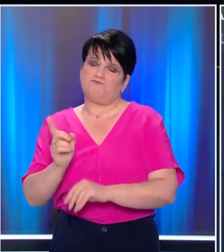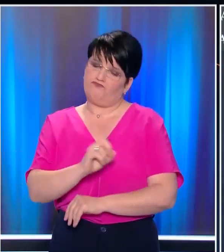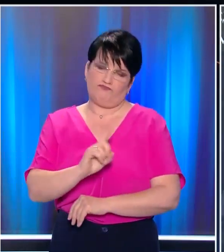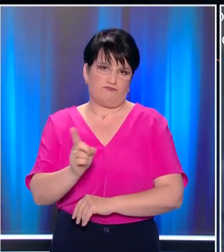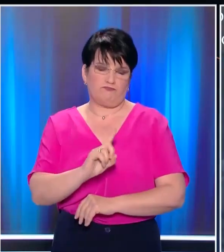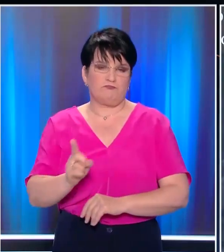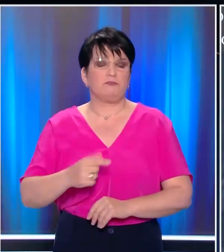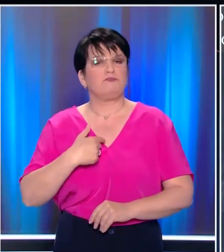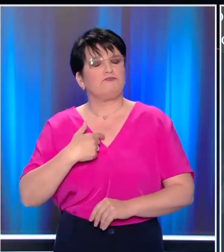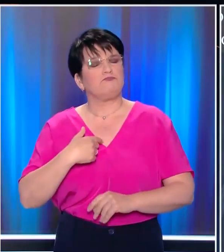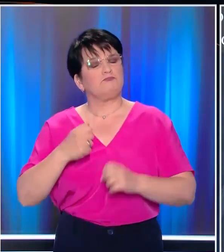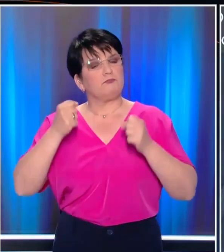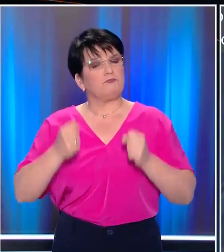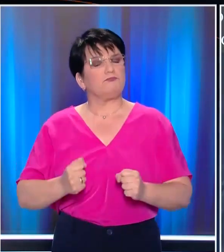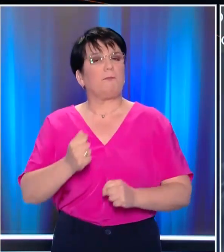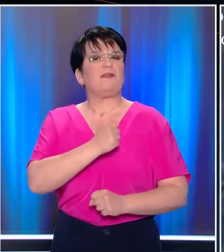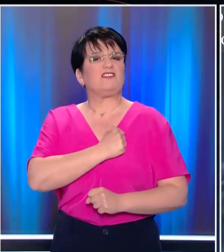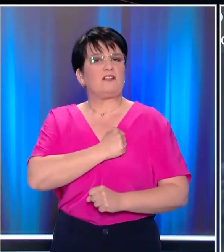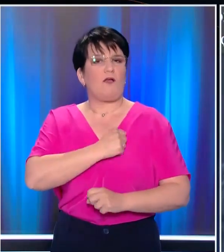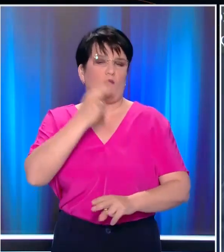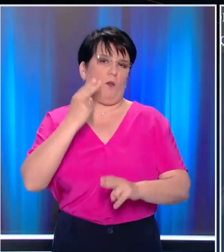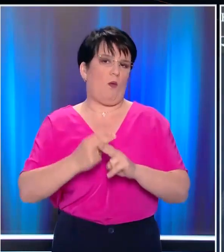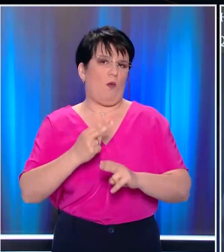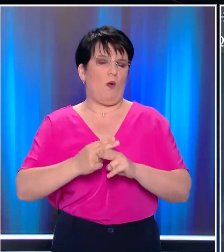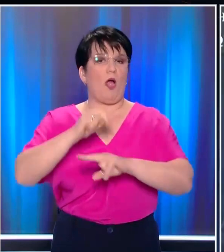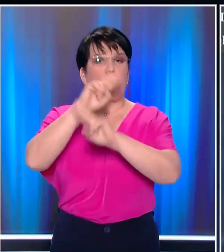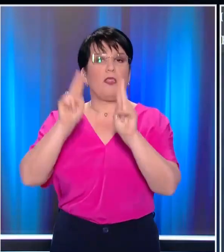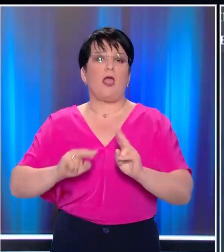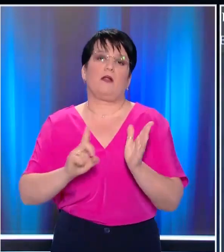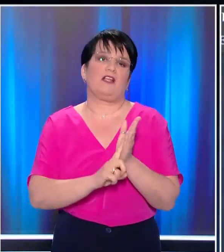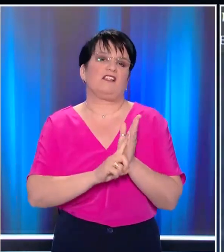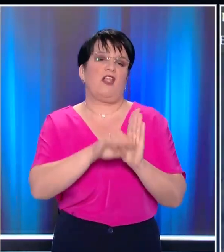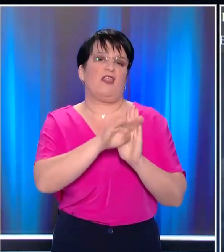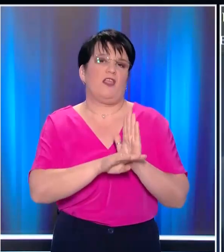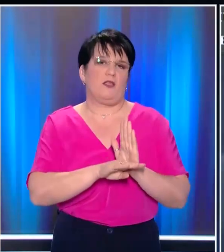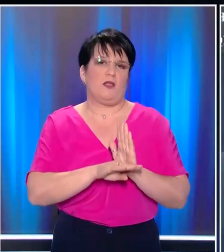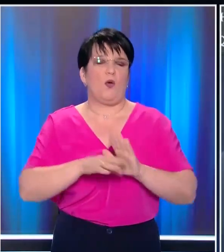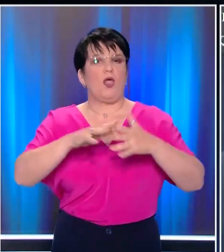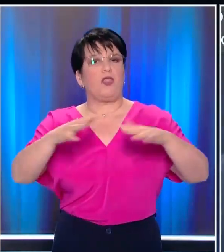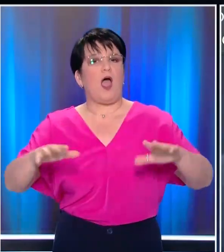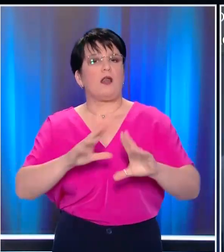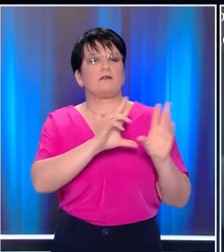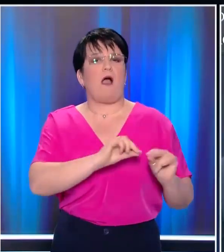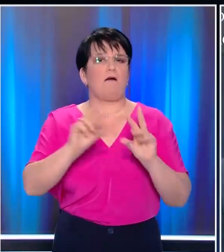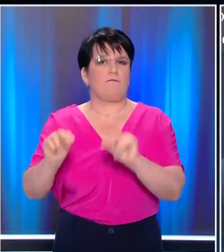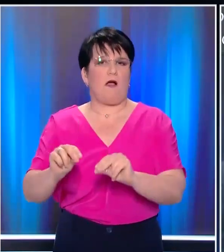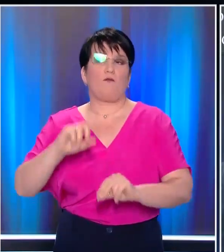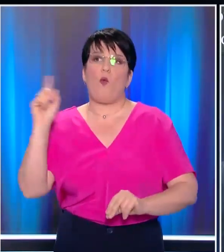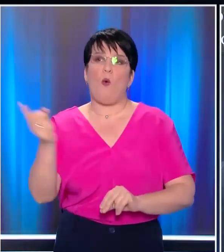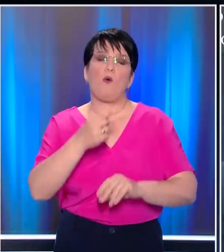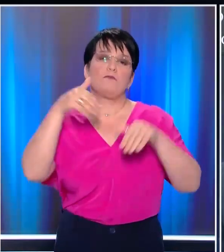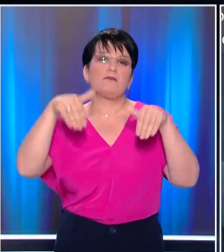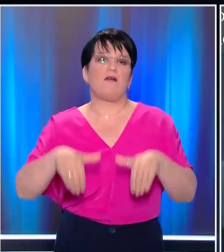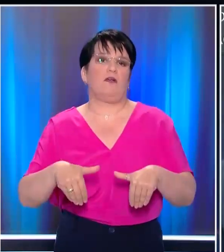Εμείς έχουμε μια θέση πολύ βασική, το διεθνές δίκαιο και το δίκαιο της θάλασσας Απαιτούμε από όλους το